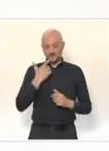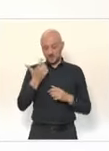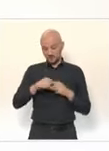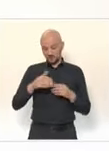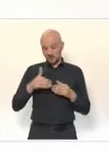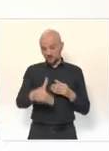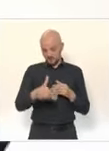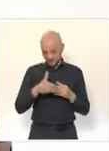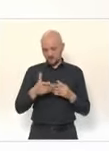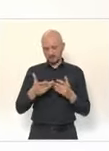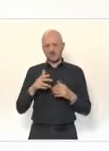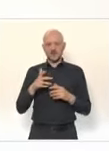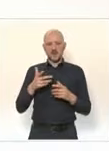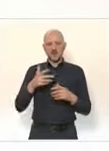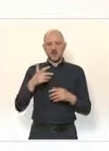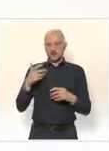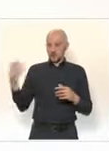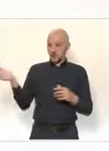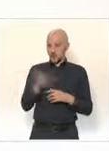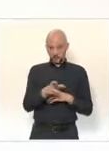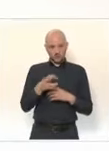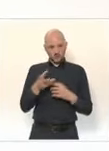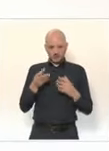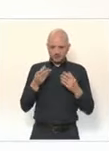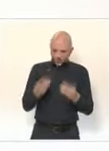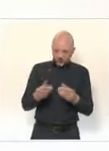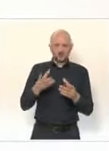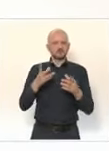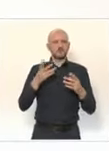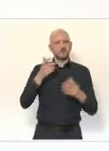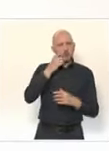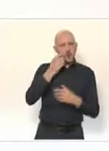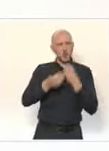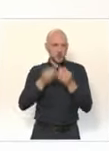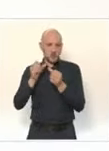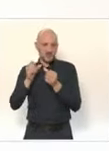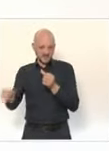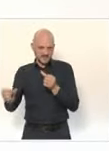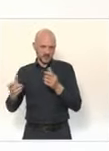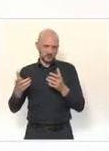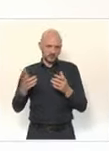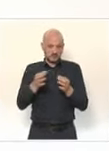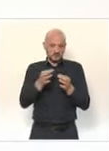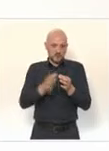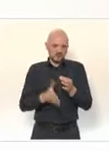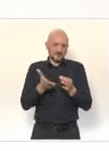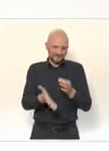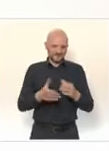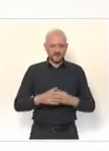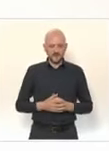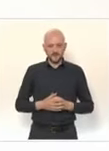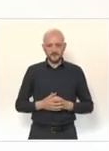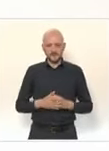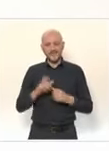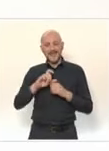tous, les uns physiquement, les écoliers, les autres à distance, les collégiens et les lycéens. Ensuite, il y aura donc la semaine